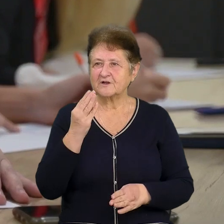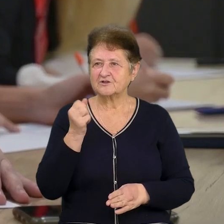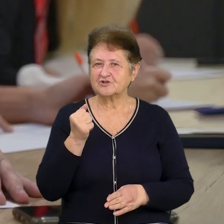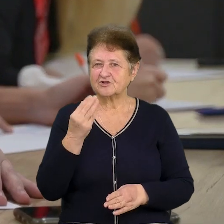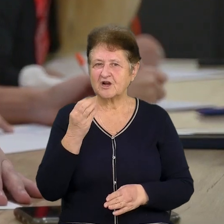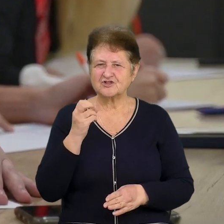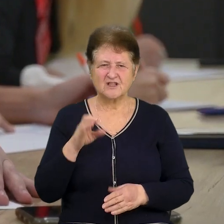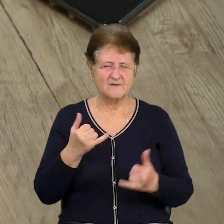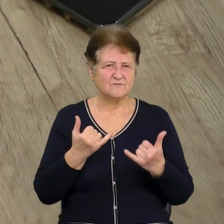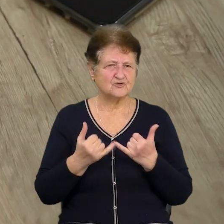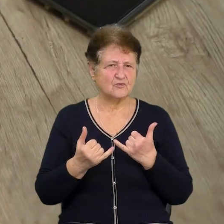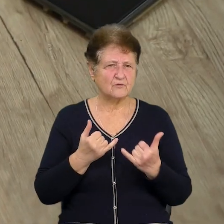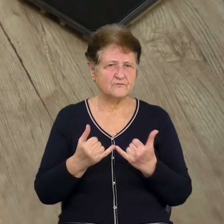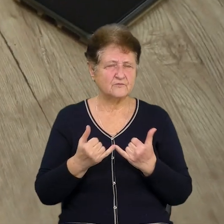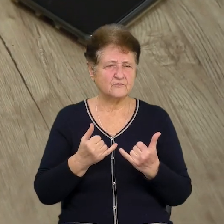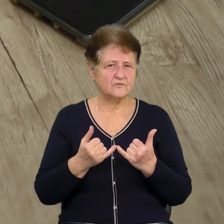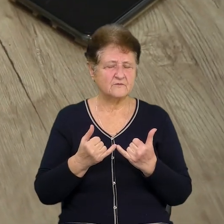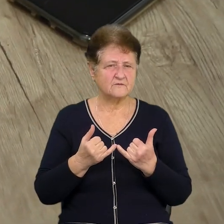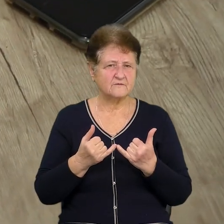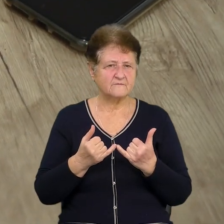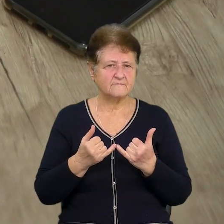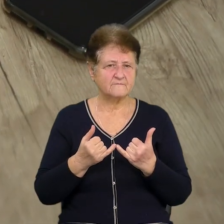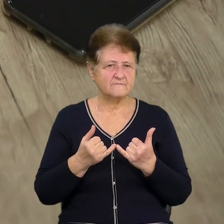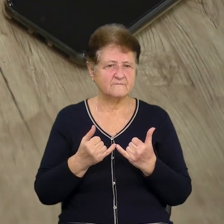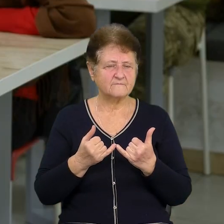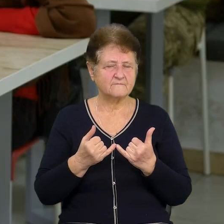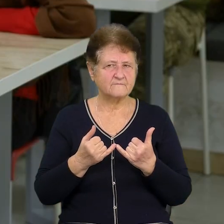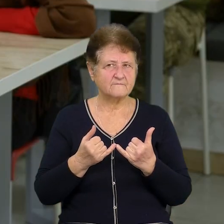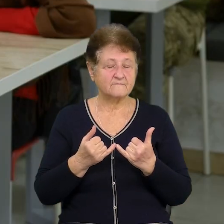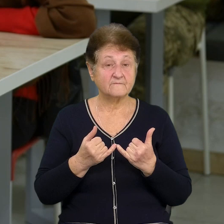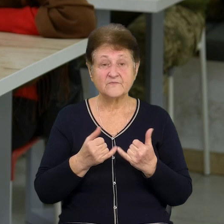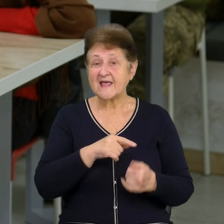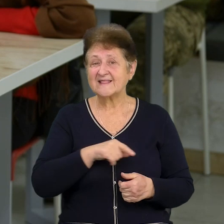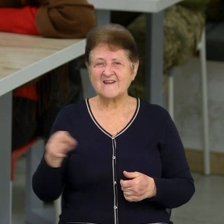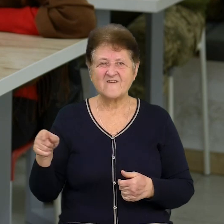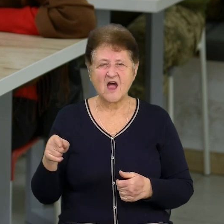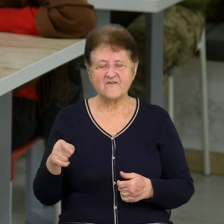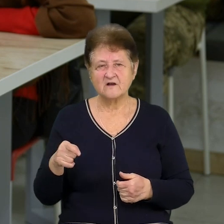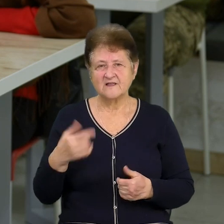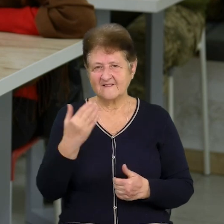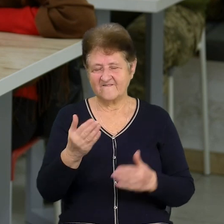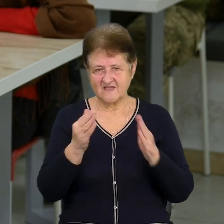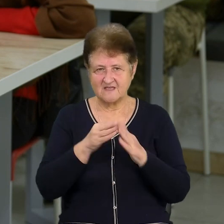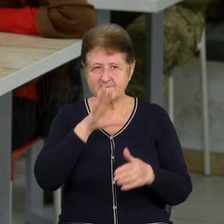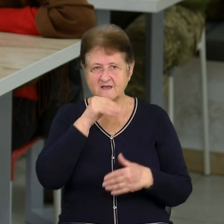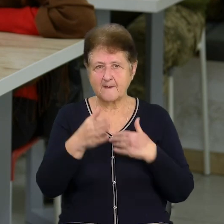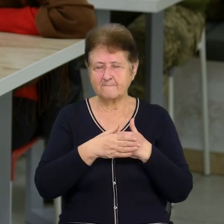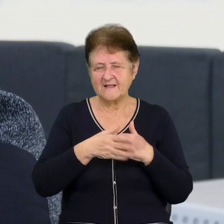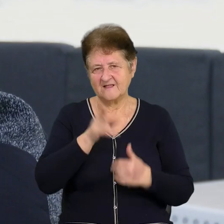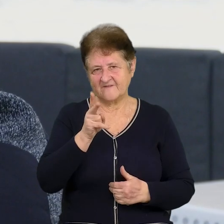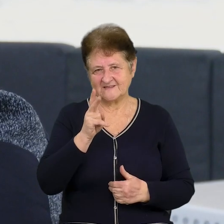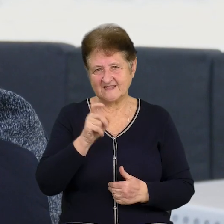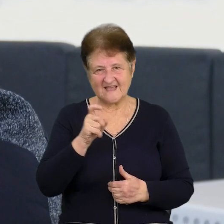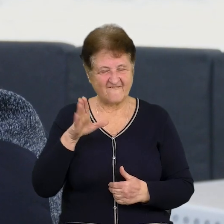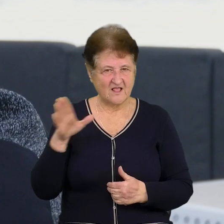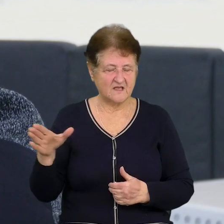жухтого супу, строкою, петрушкою. Тривав диктант «Твій дім» біля 20 хвилин.